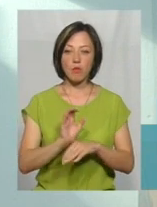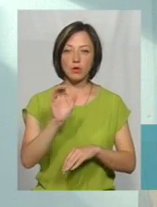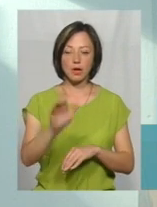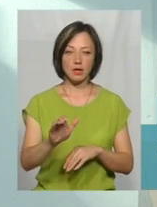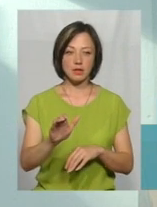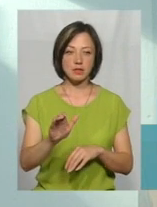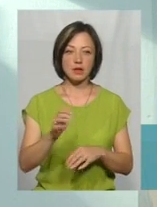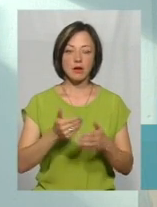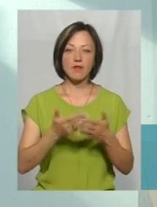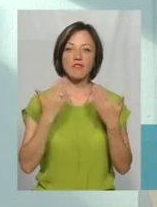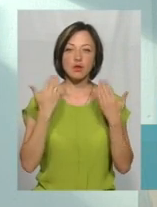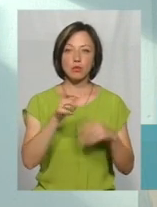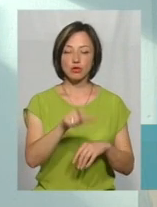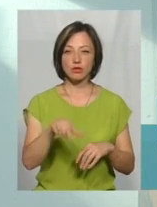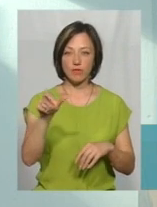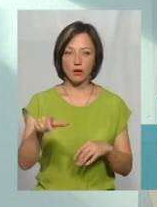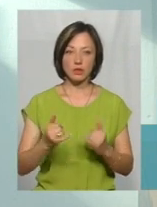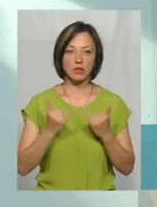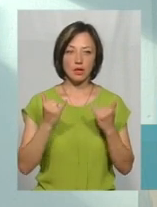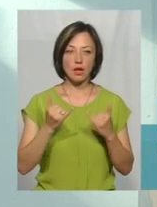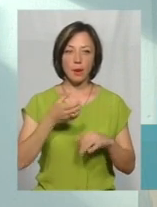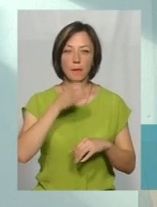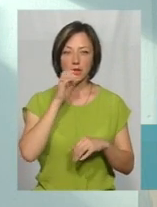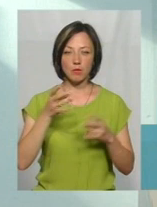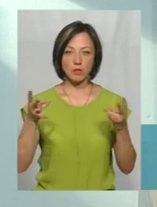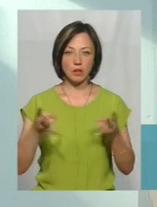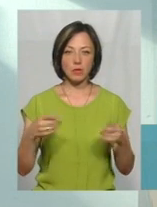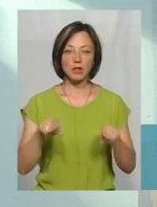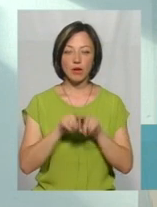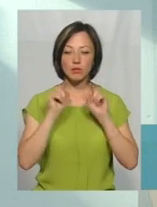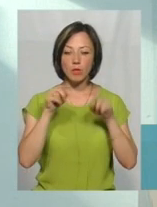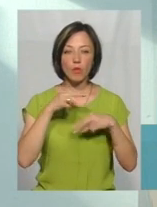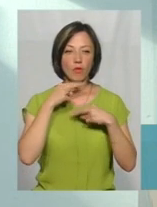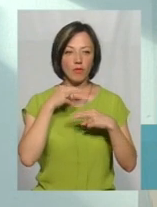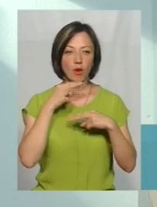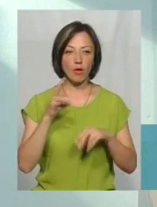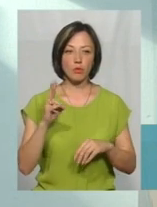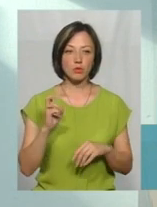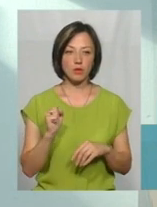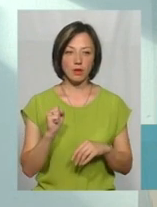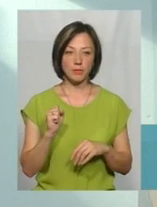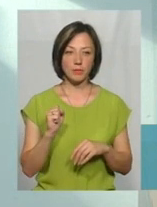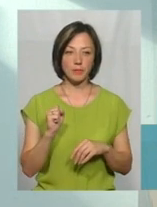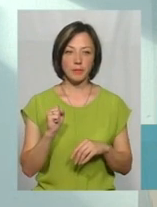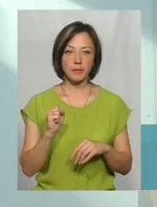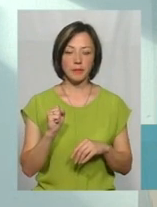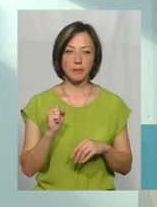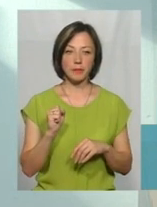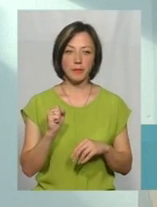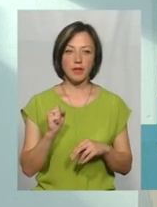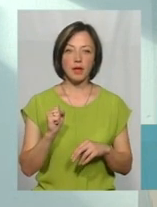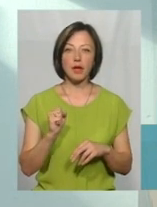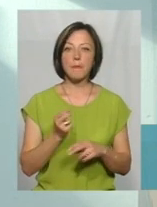відпочиваючим для питних потреб. Також звертаємо увагу на безпечність